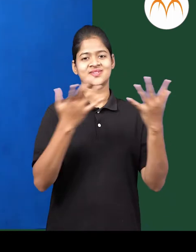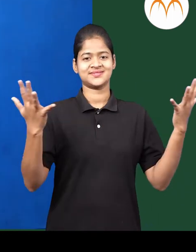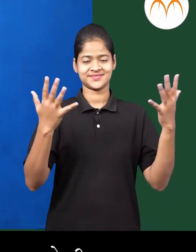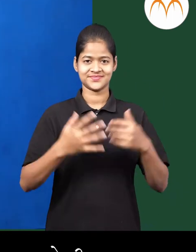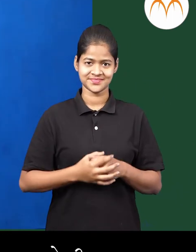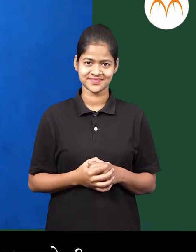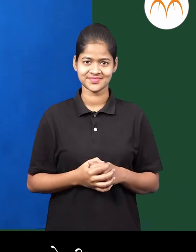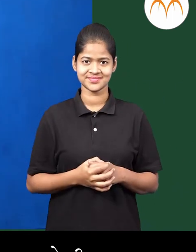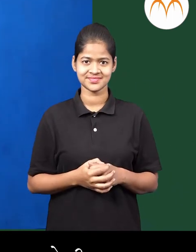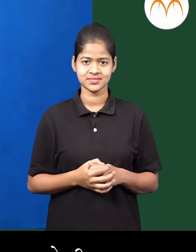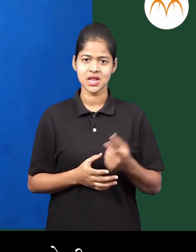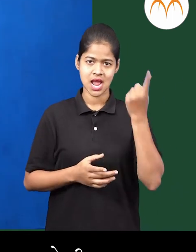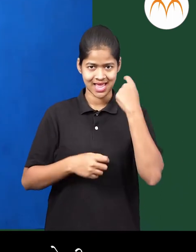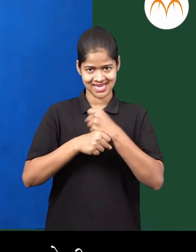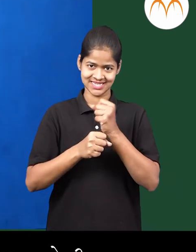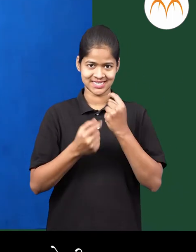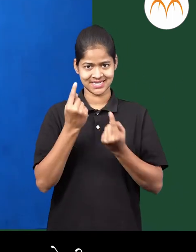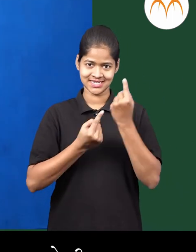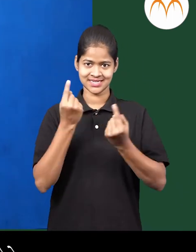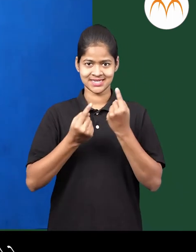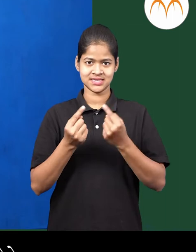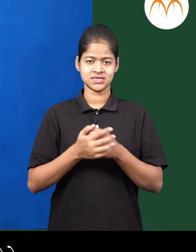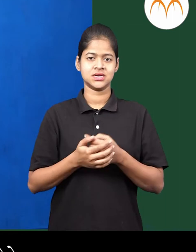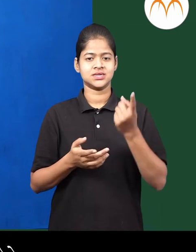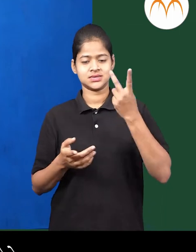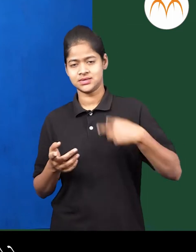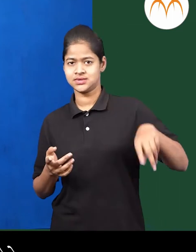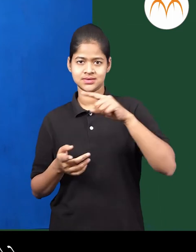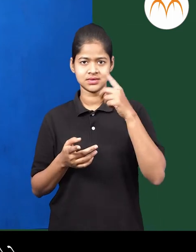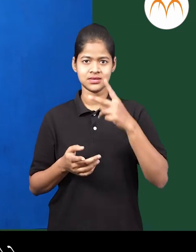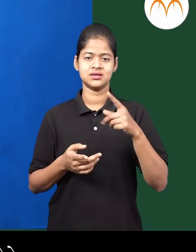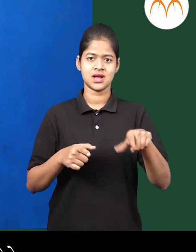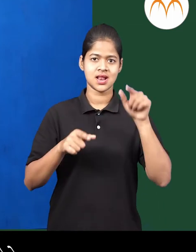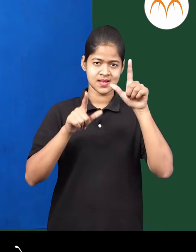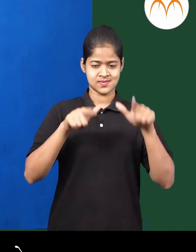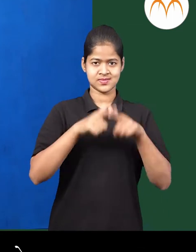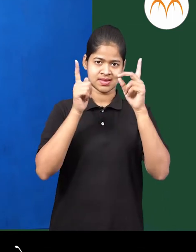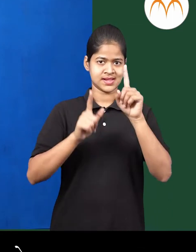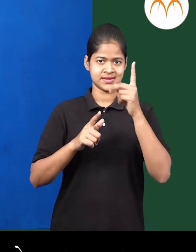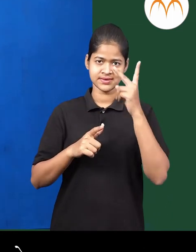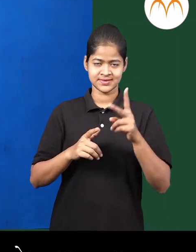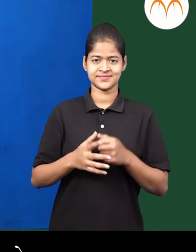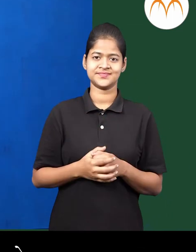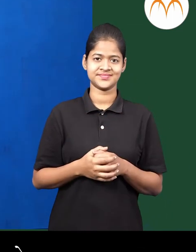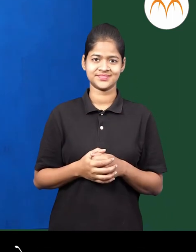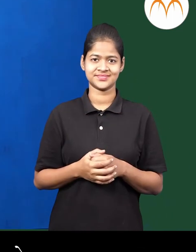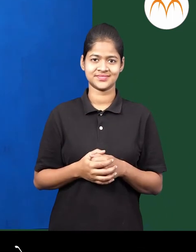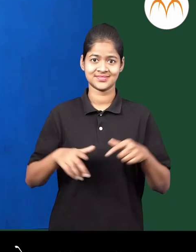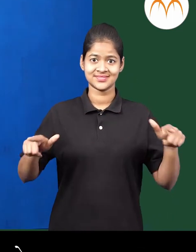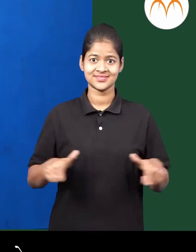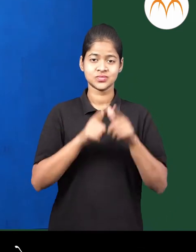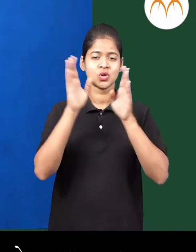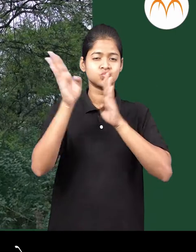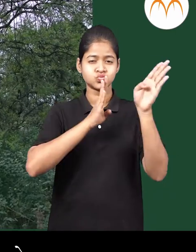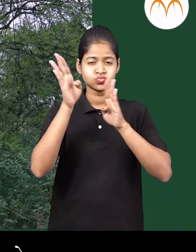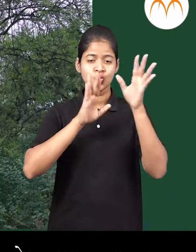अपन काल बागेत गेल होत आठोते त्या बागेत एक ज़ाड होत त्या ज़ाडा वर काईकाई अपनेला दिसला जर